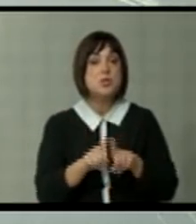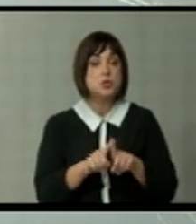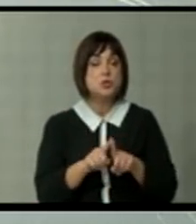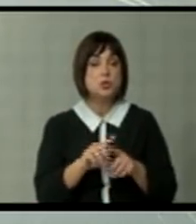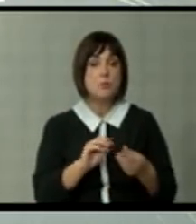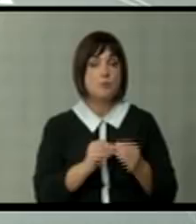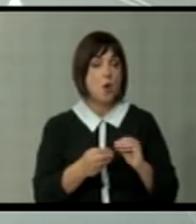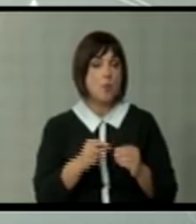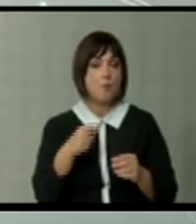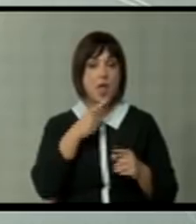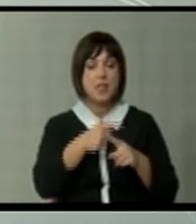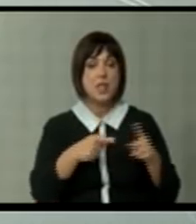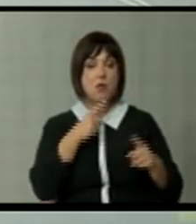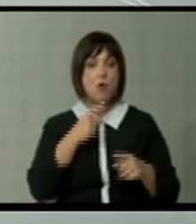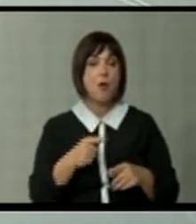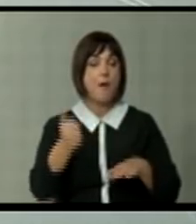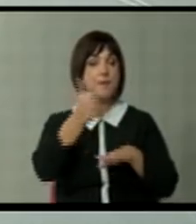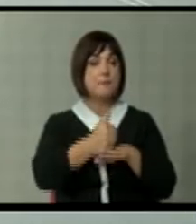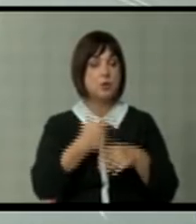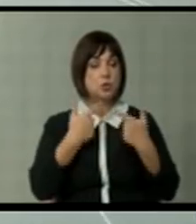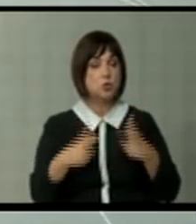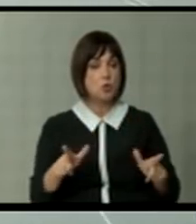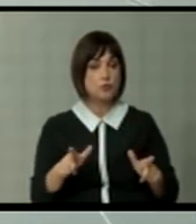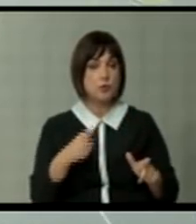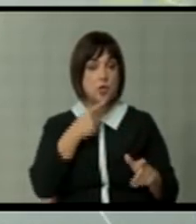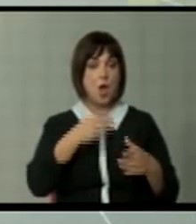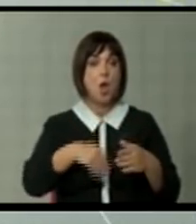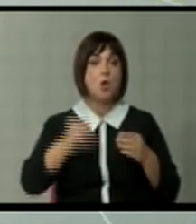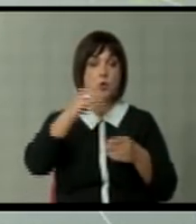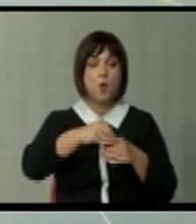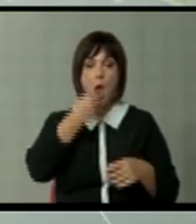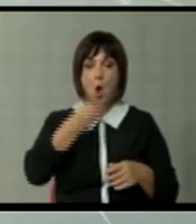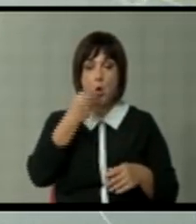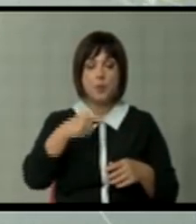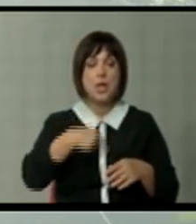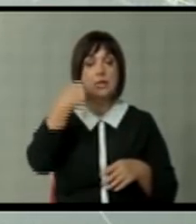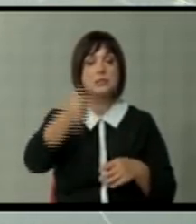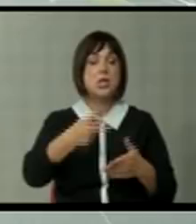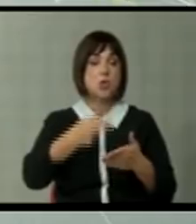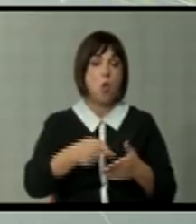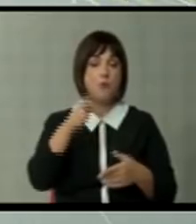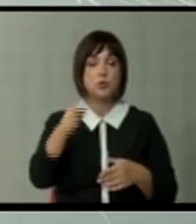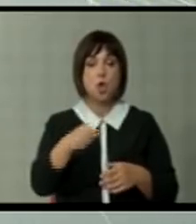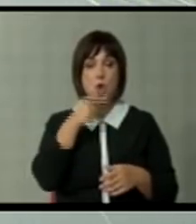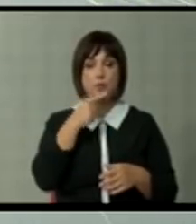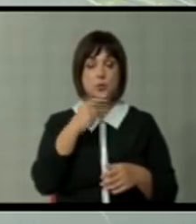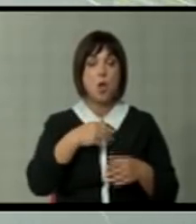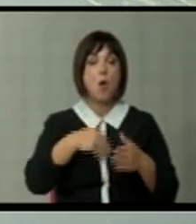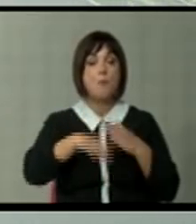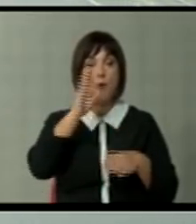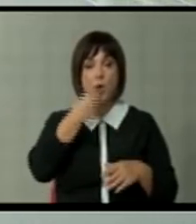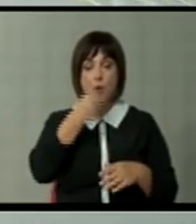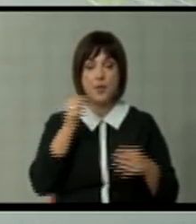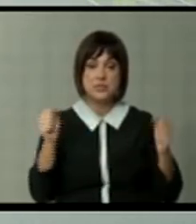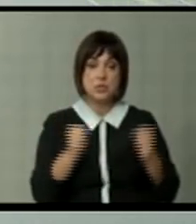проблематизира и делот во кој што премиерот се дозволува да го дообяснува и да кажа дека на следното роча ще се дообясни што е